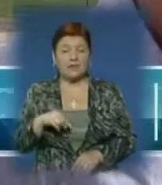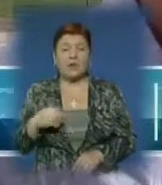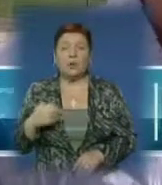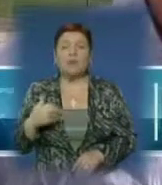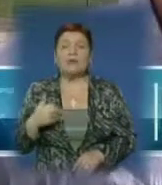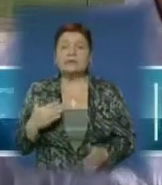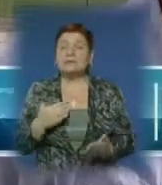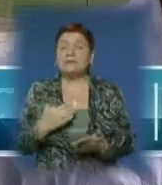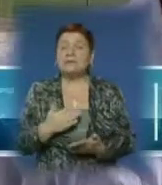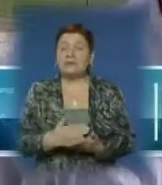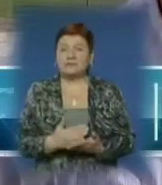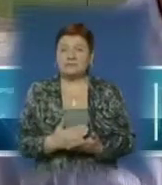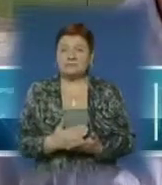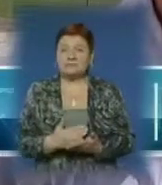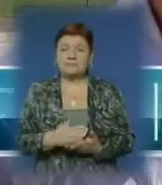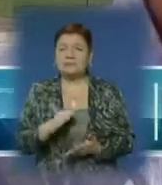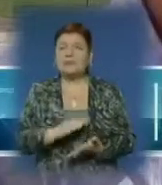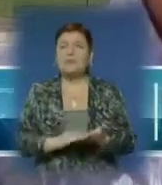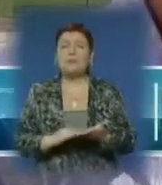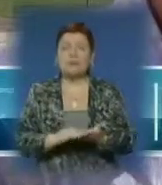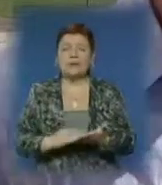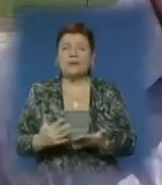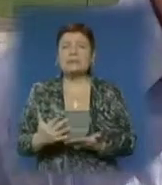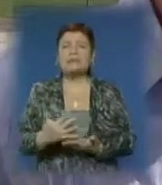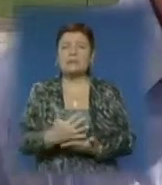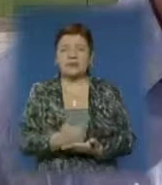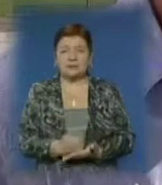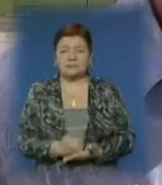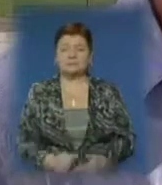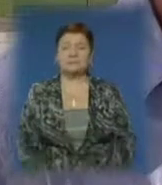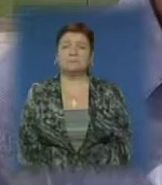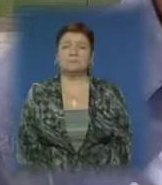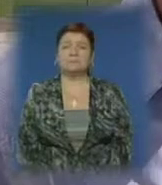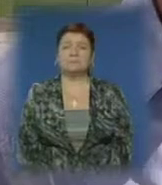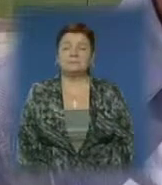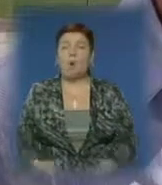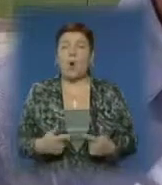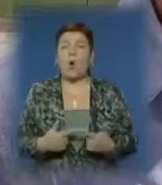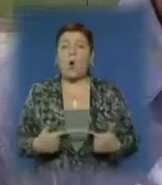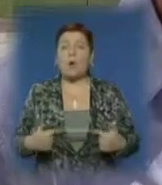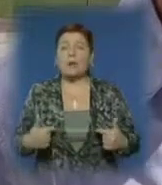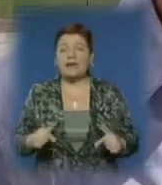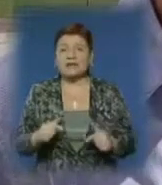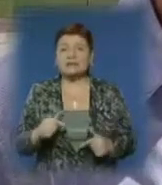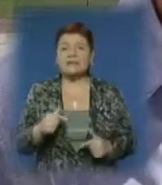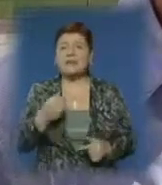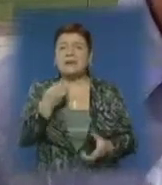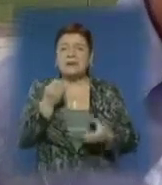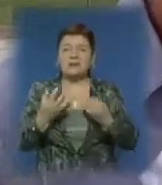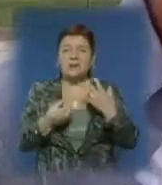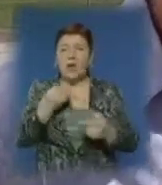є неповторні зібрані колекції ірисів, роз,